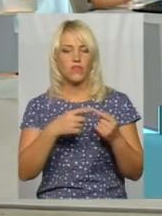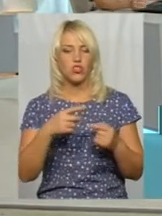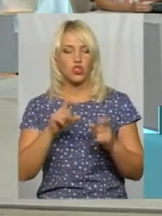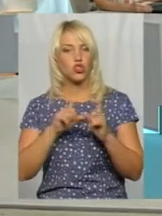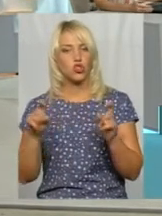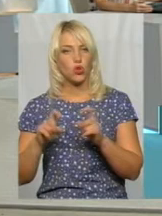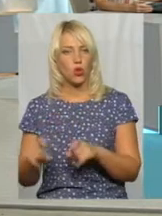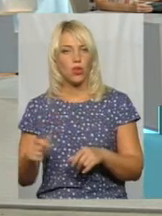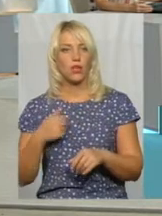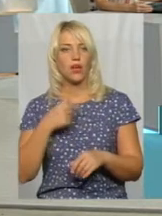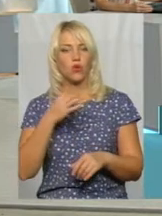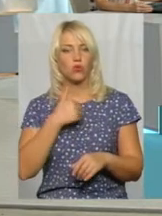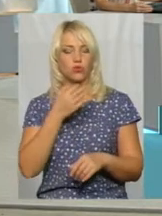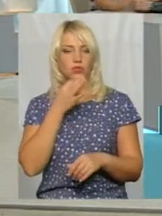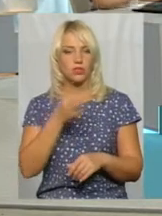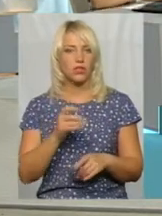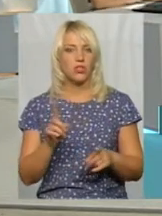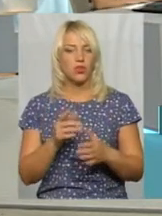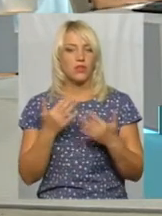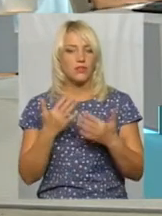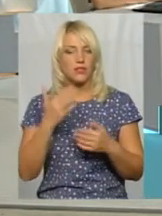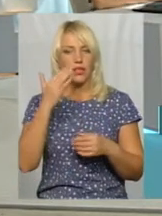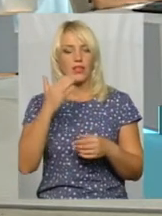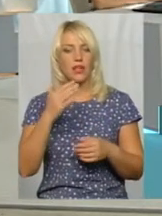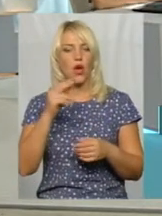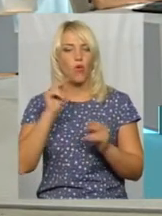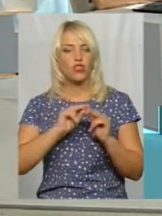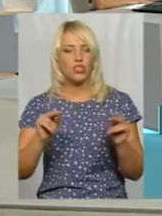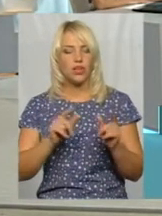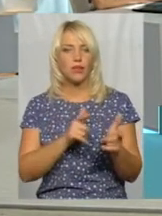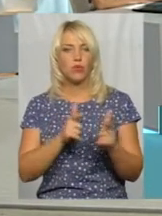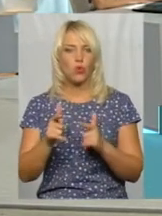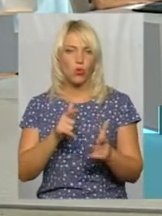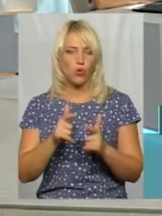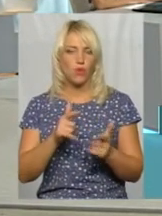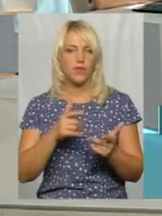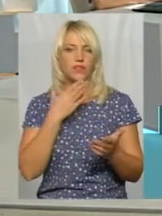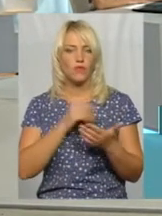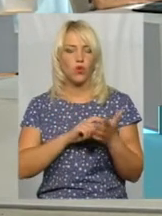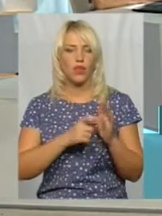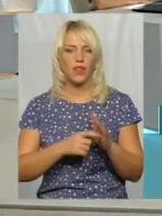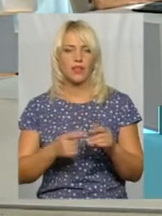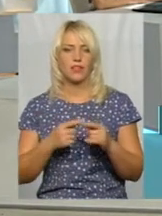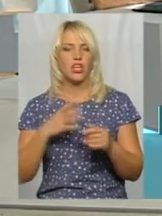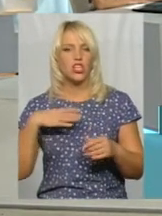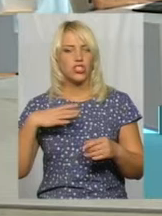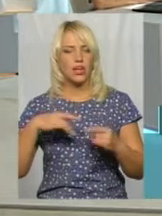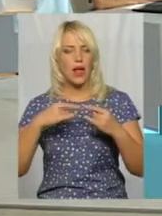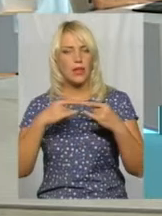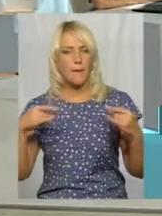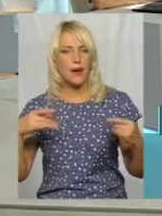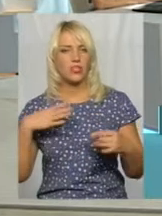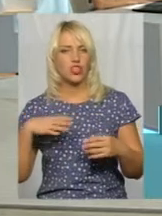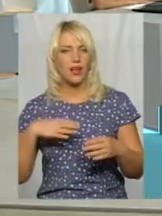Хочу сказати, що вчителі настільки з любов'ю підготовили класи, чекали парт, чекали дидактичного